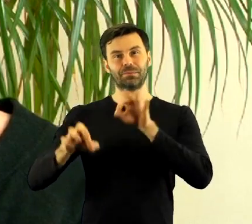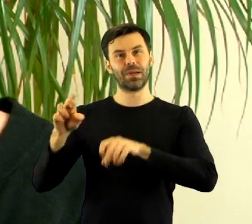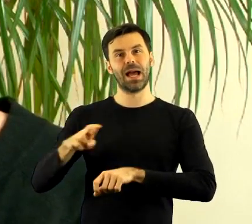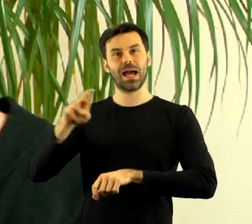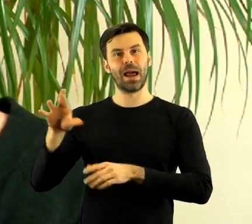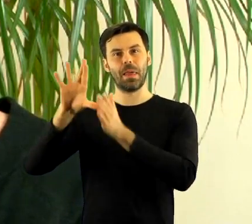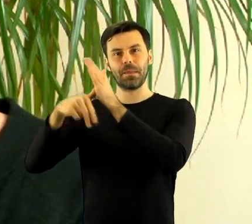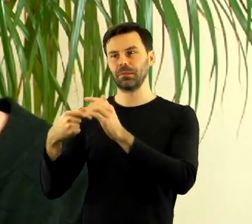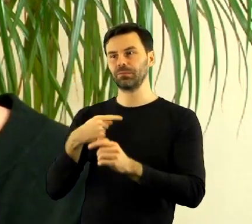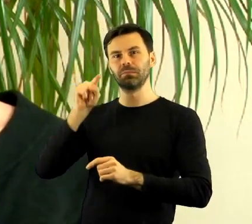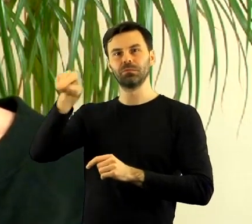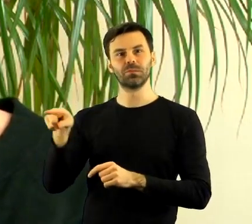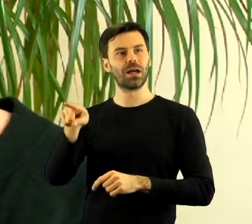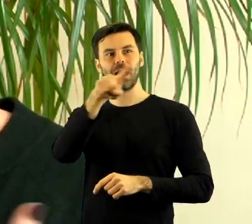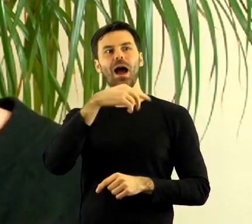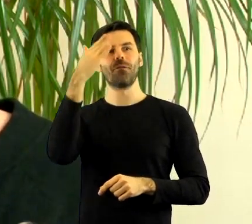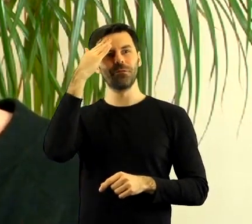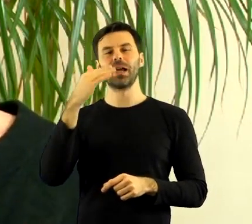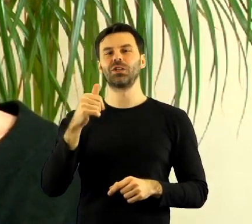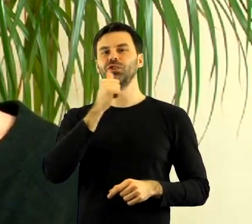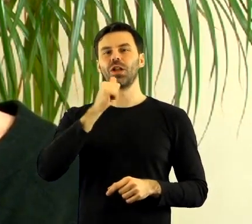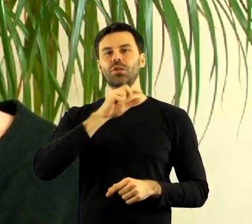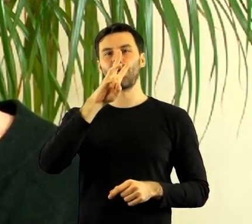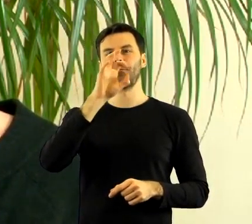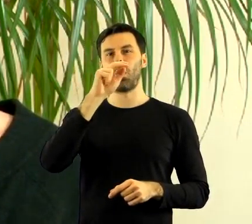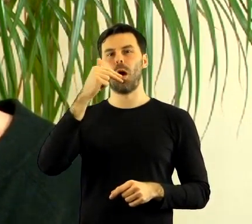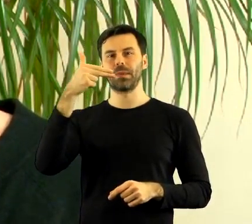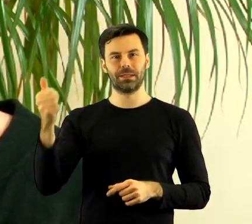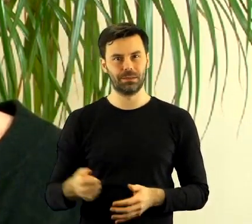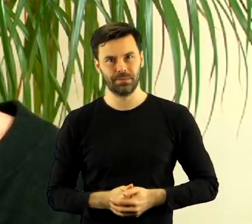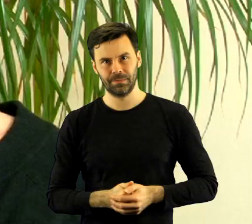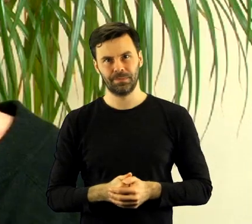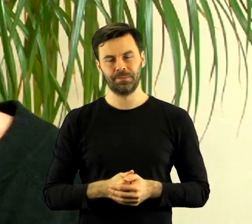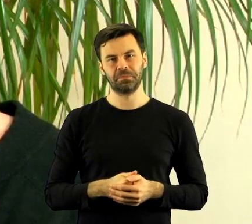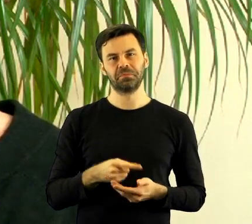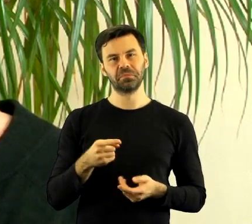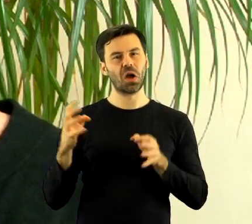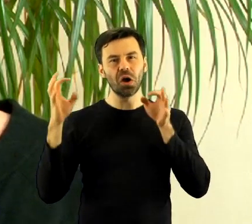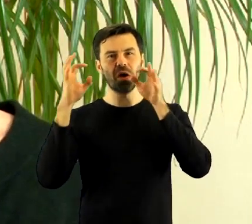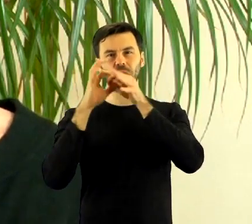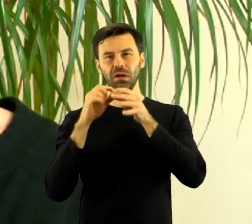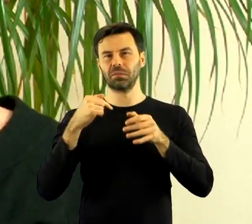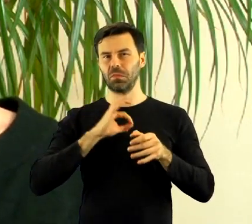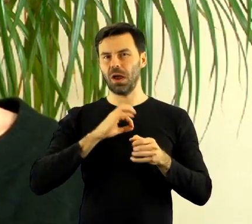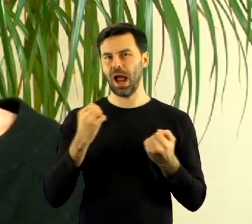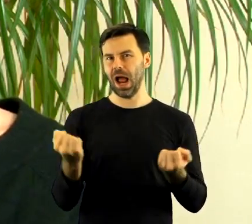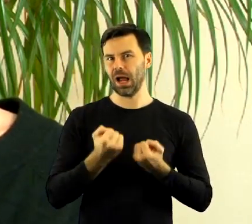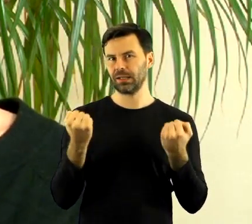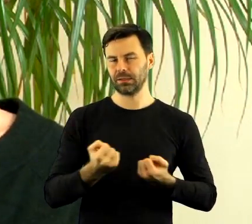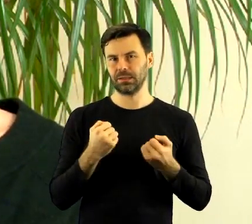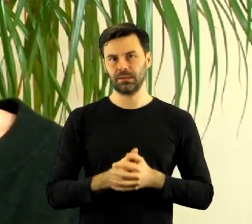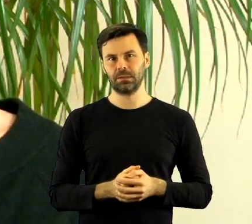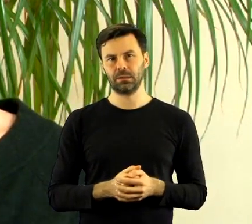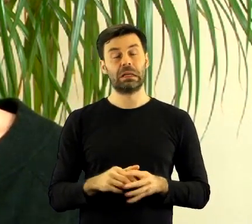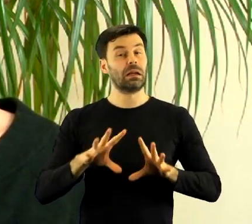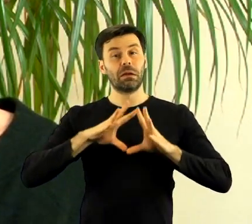miasta czy gdziekolwiek udzielając wywiadów, żeby można było skojarzyć nas po prostu z konkretną akcją. I